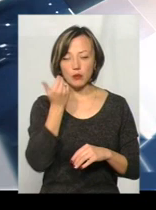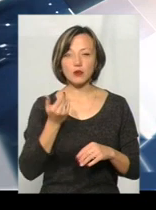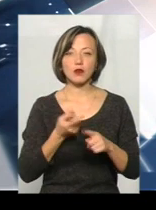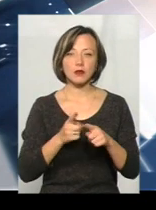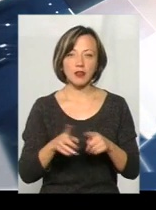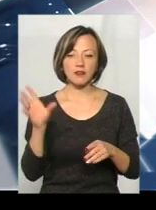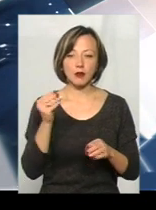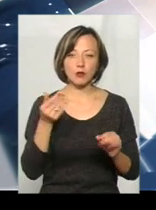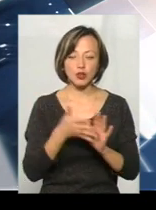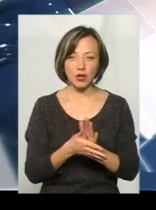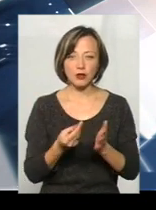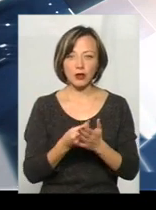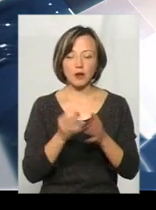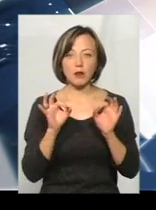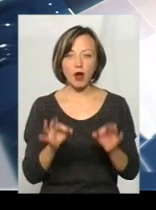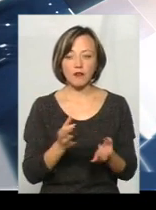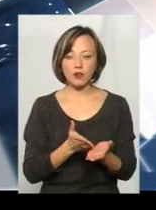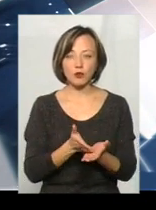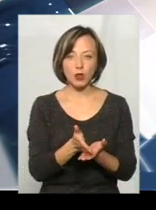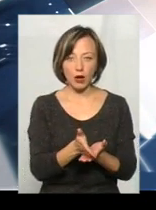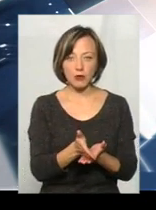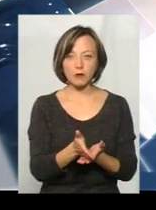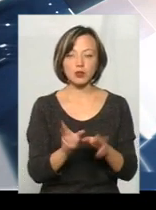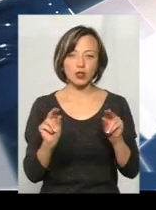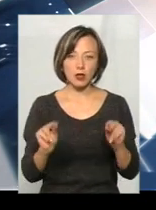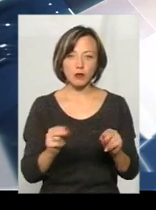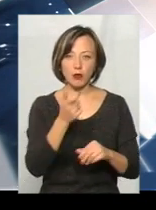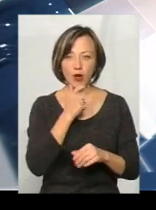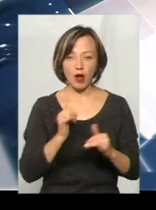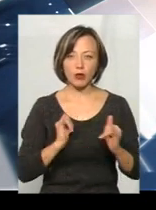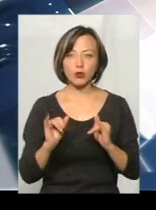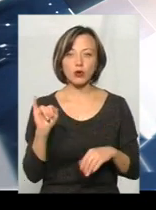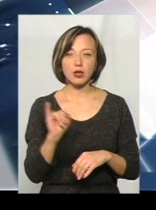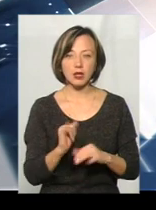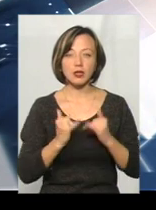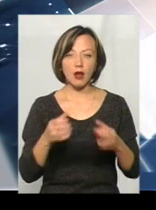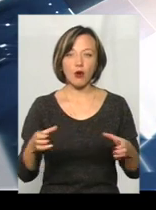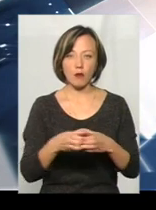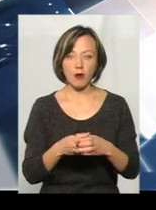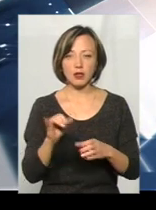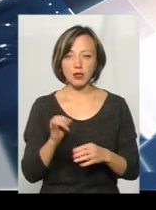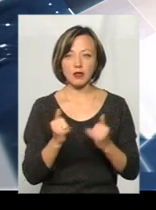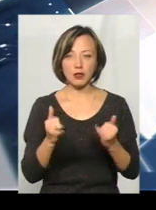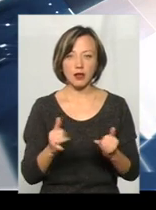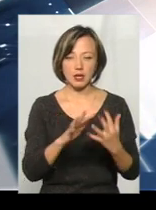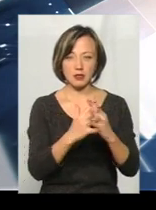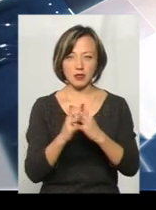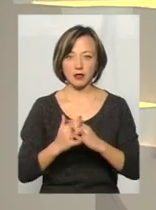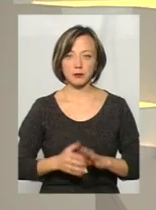освоюються в правильному напрямку, чесно, порядно, і для громади, і для спіл.